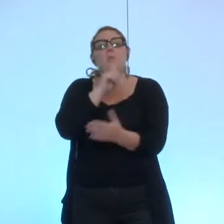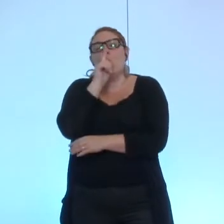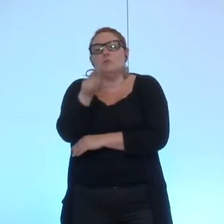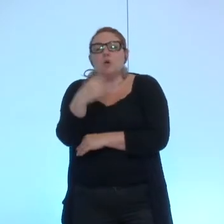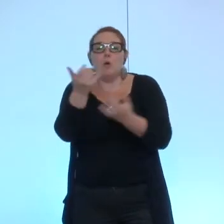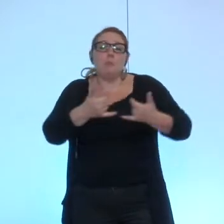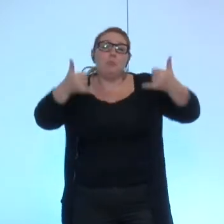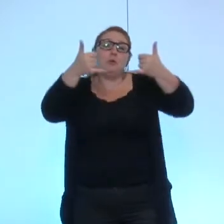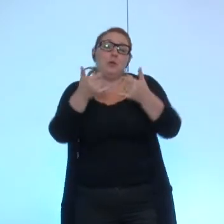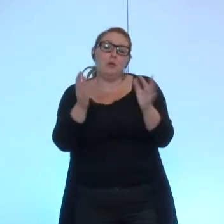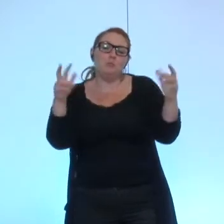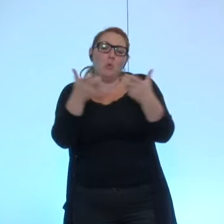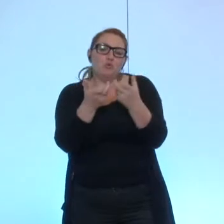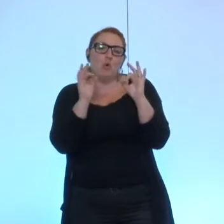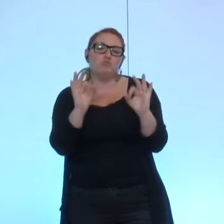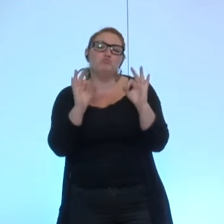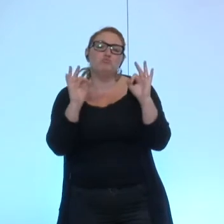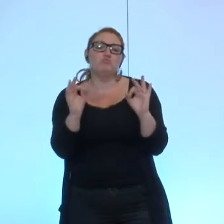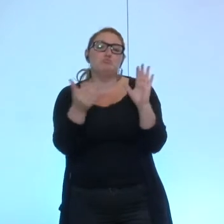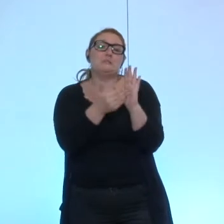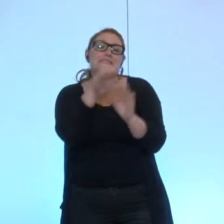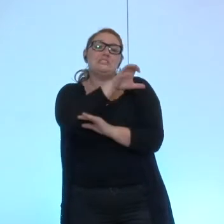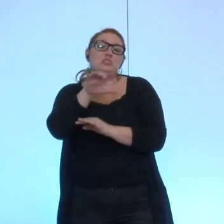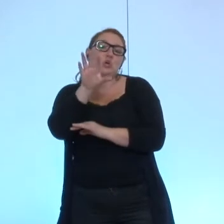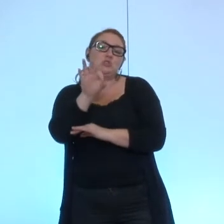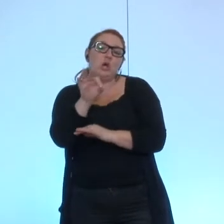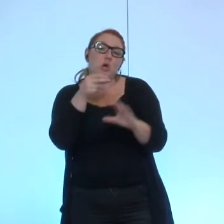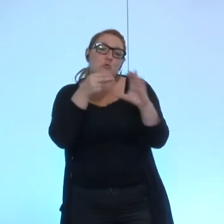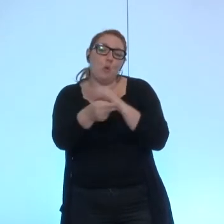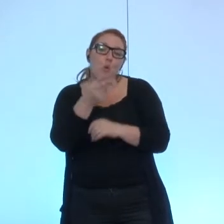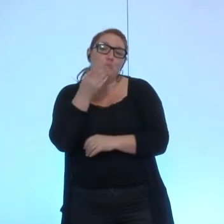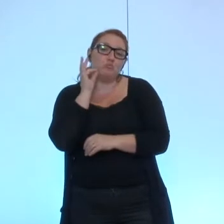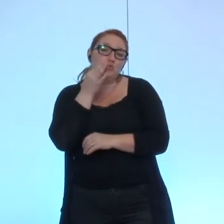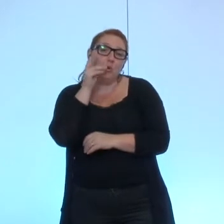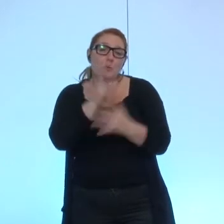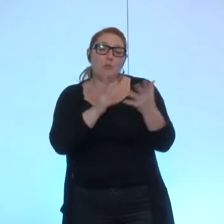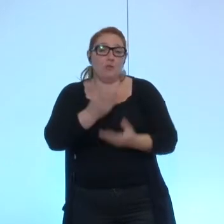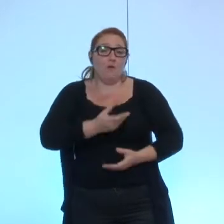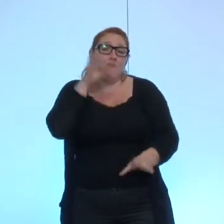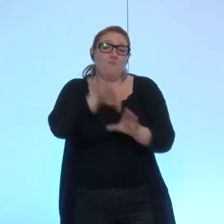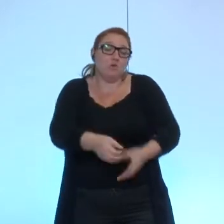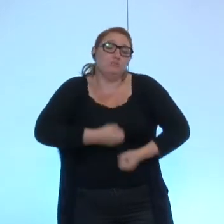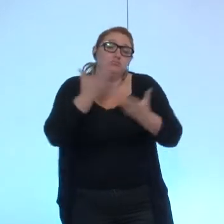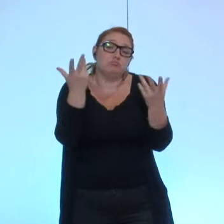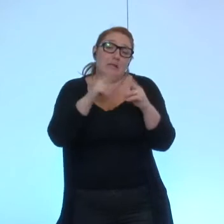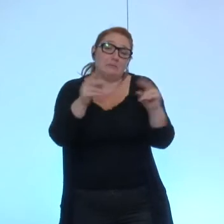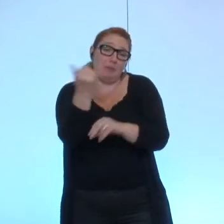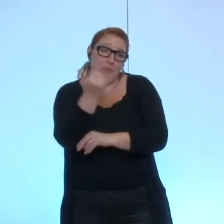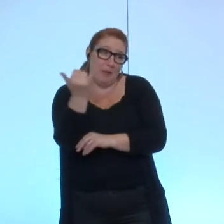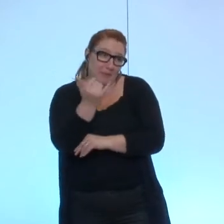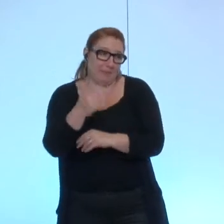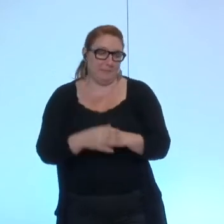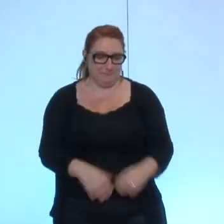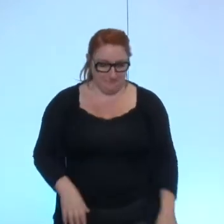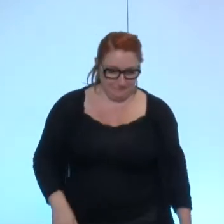du prix 1150 euros reste un tout petit rapport qui ne demanderait peut-être même pas une explication de vote je tiens tout particulièrement à